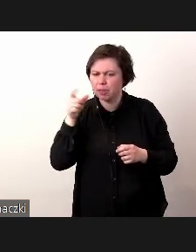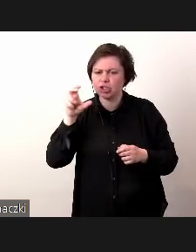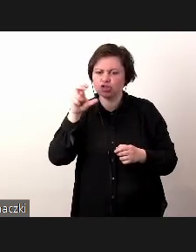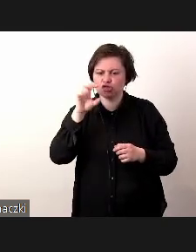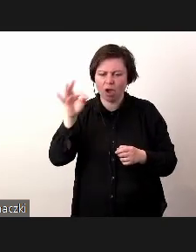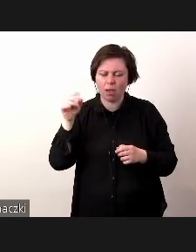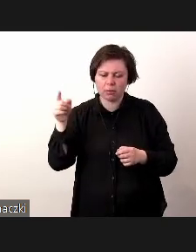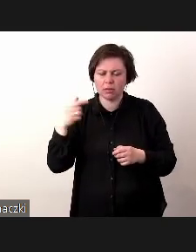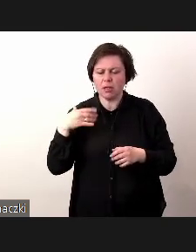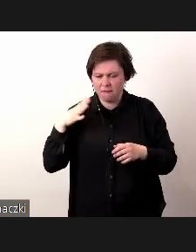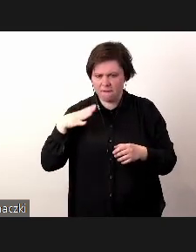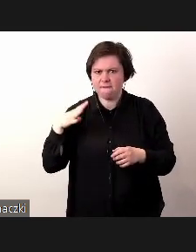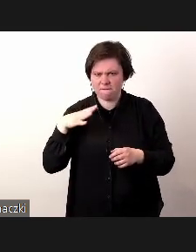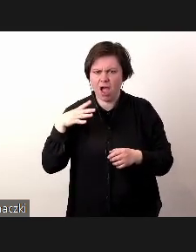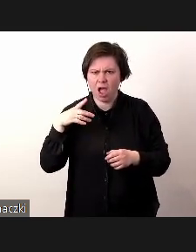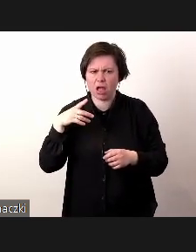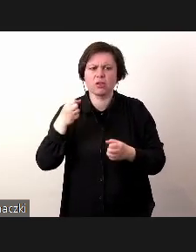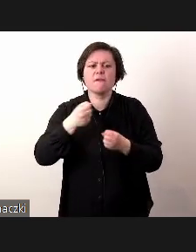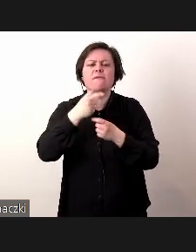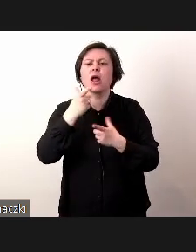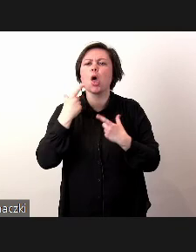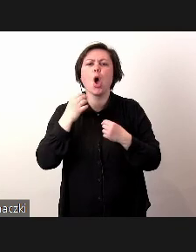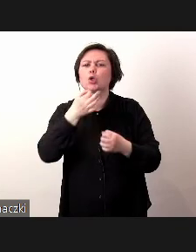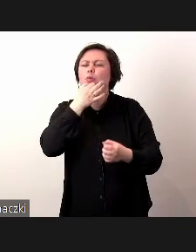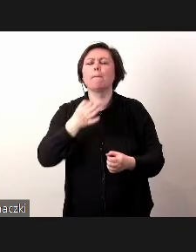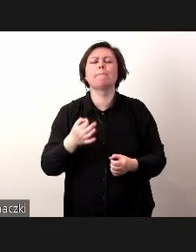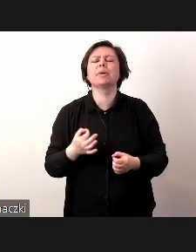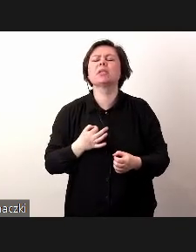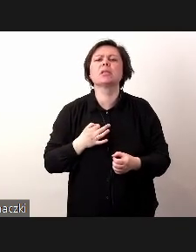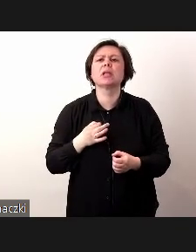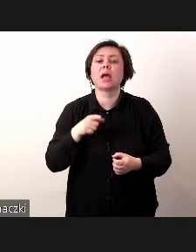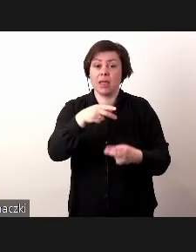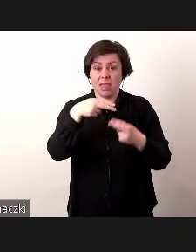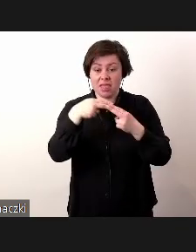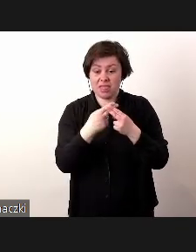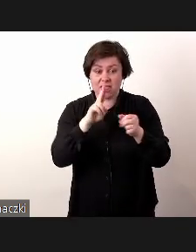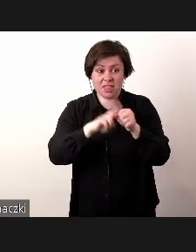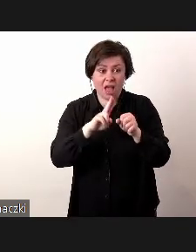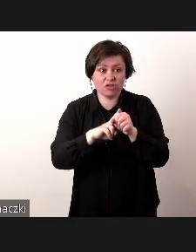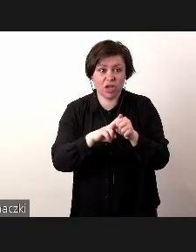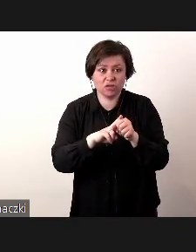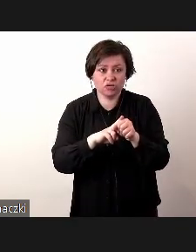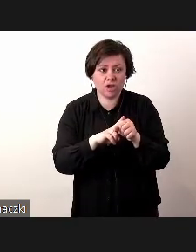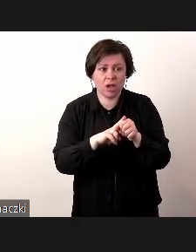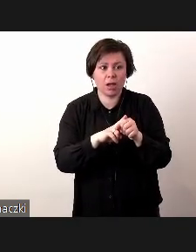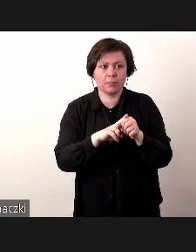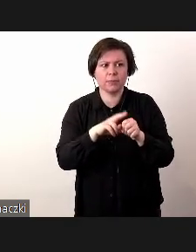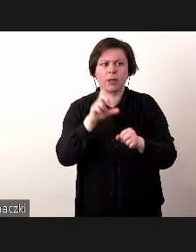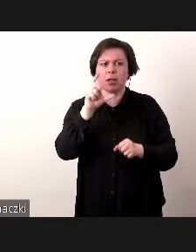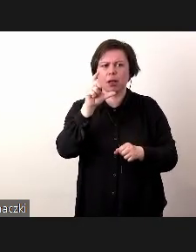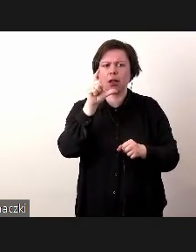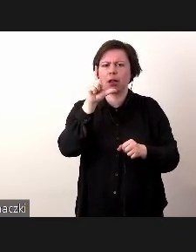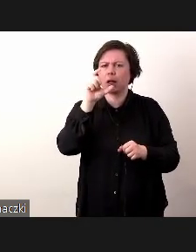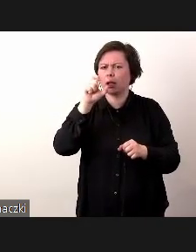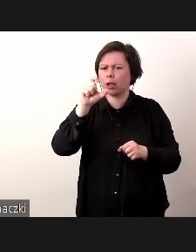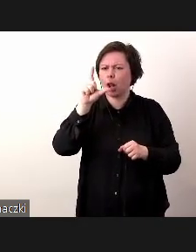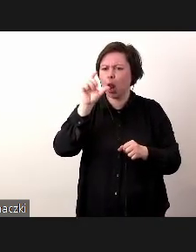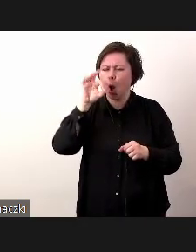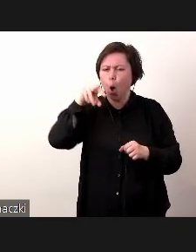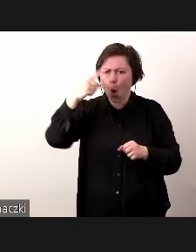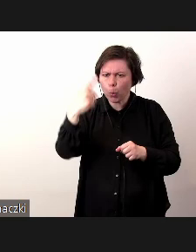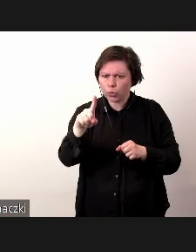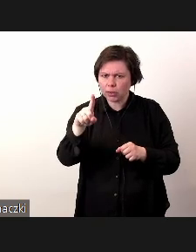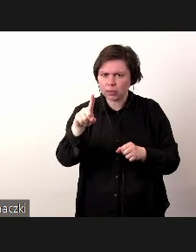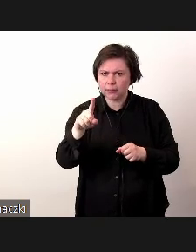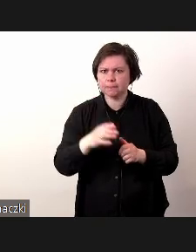po prostu odpowiem, bo warto jest. Wiele osób się pyta, czy te narzędzia są w cloudzie. Te narzędzia są w